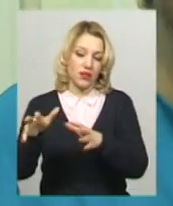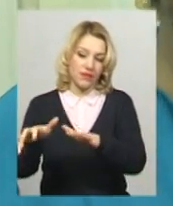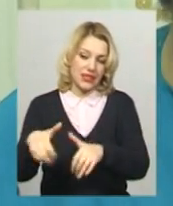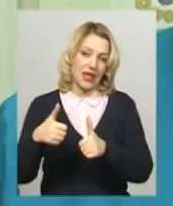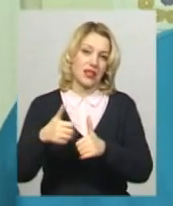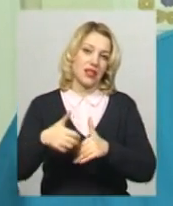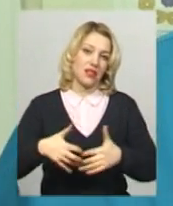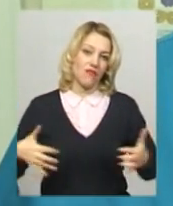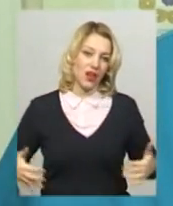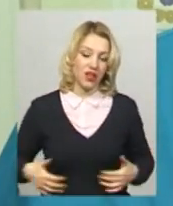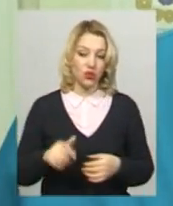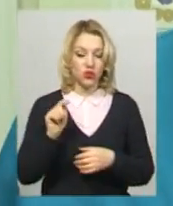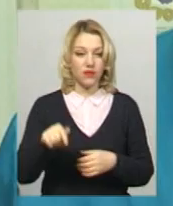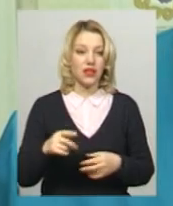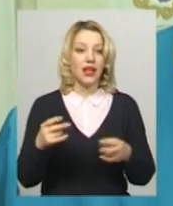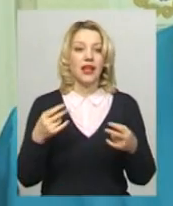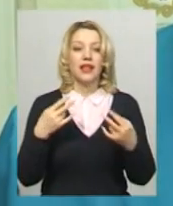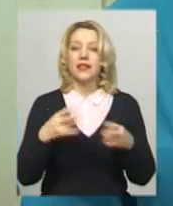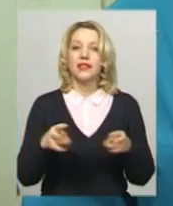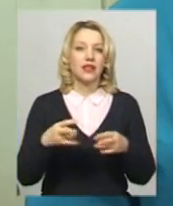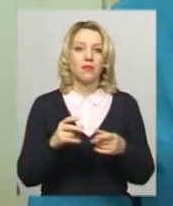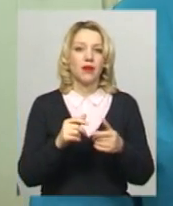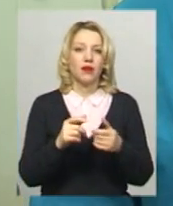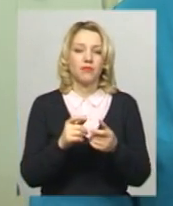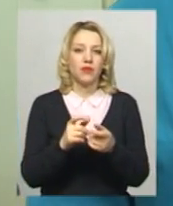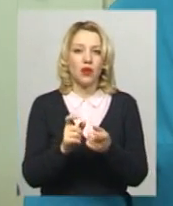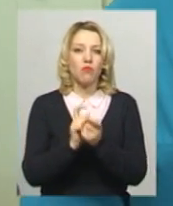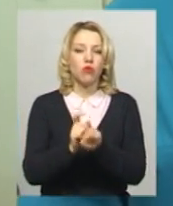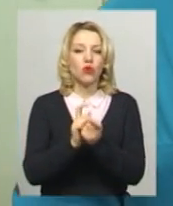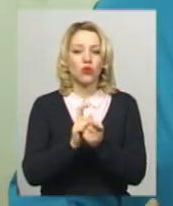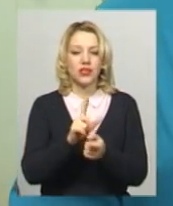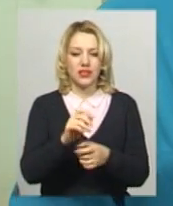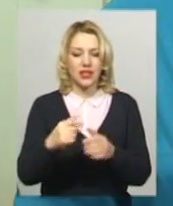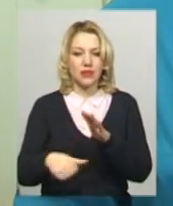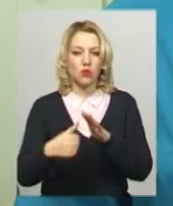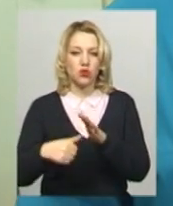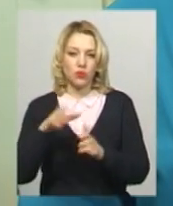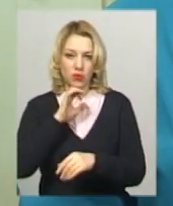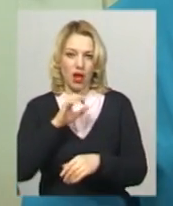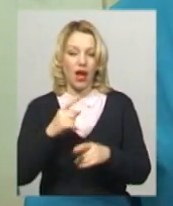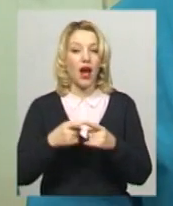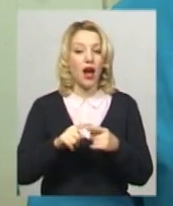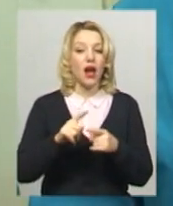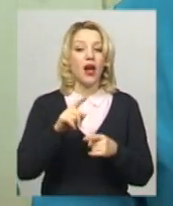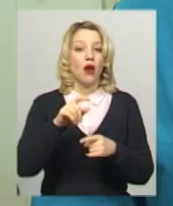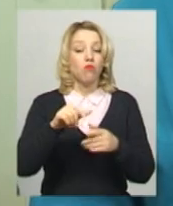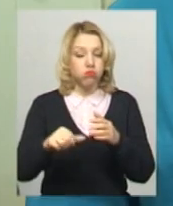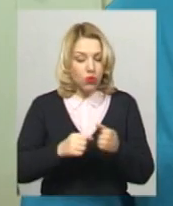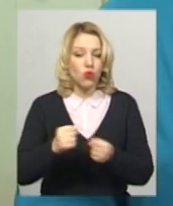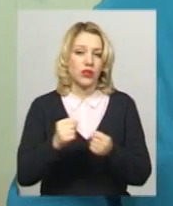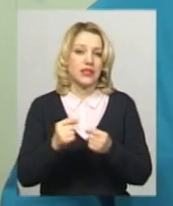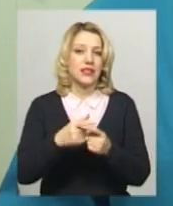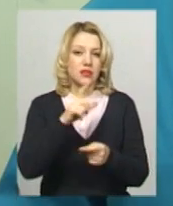боротися з бездомними тваринами, а боротися з причинами, щоб їх не було. В першу